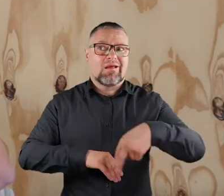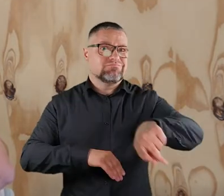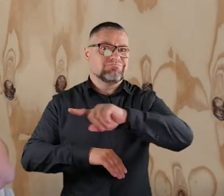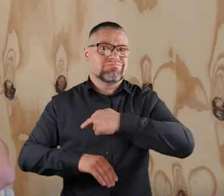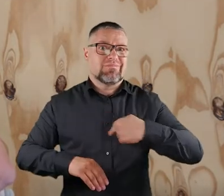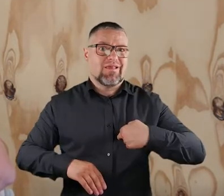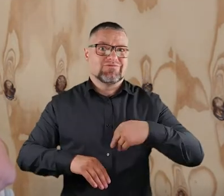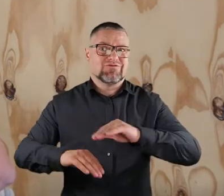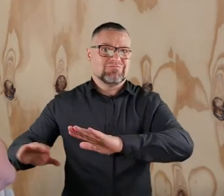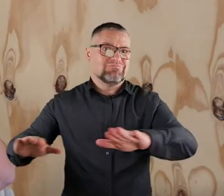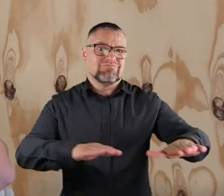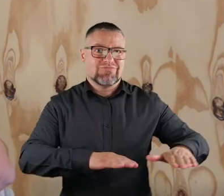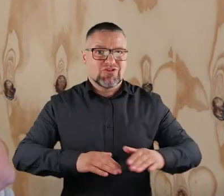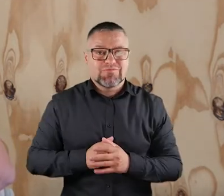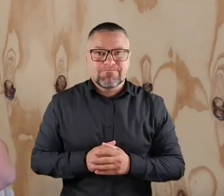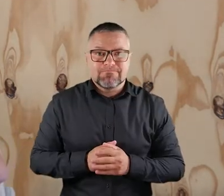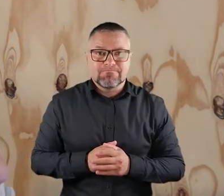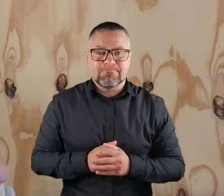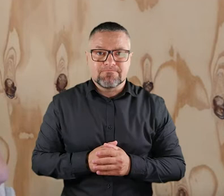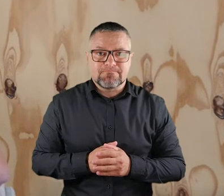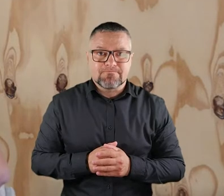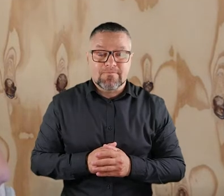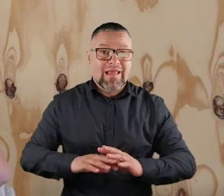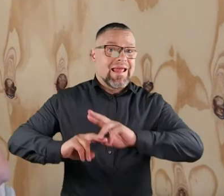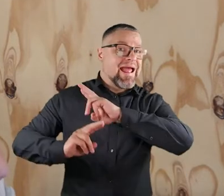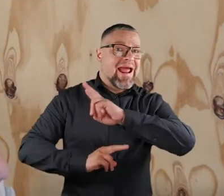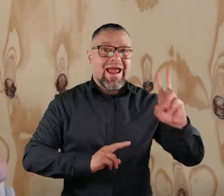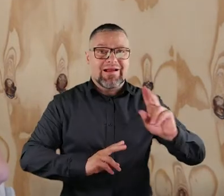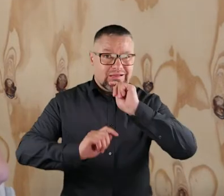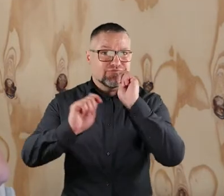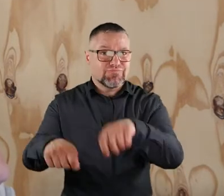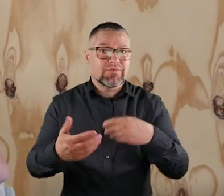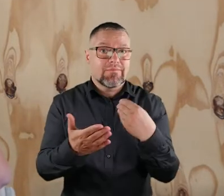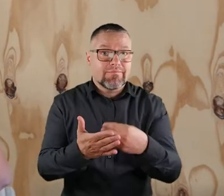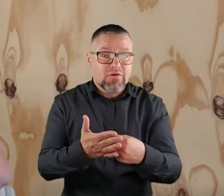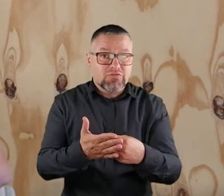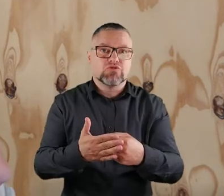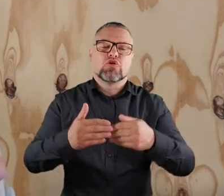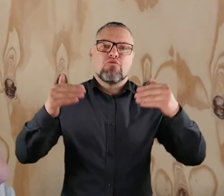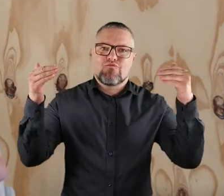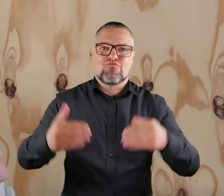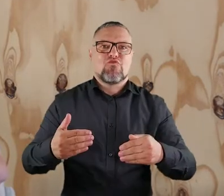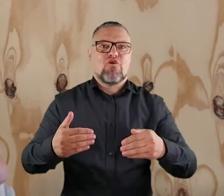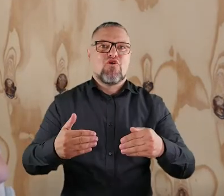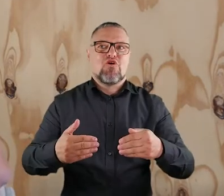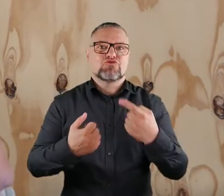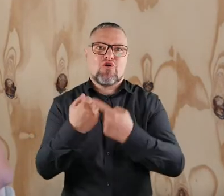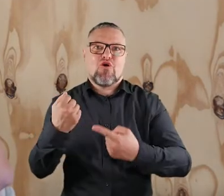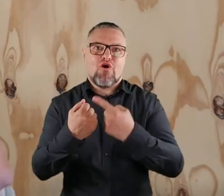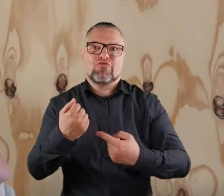rzecz naszych podopiecznych. Każdą przekazaną darowiznę darczyńca można również